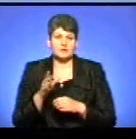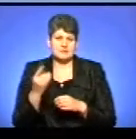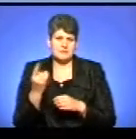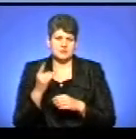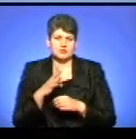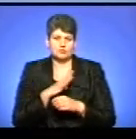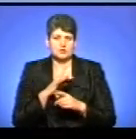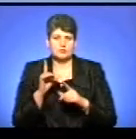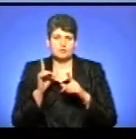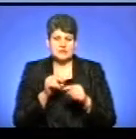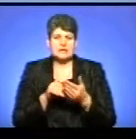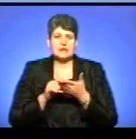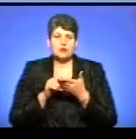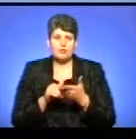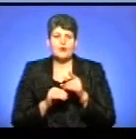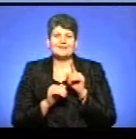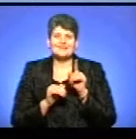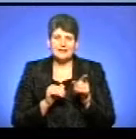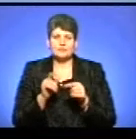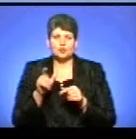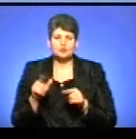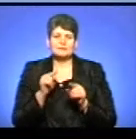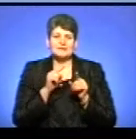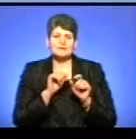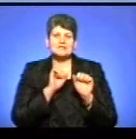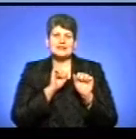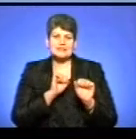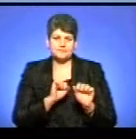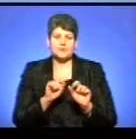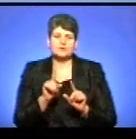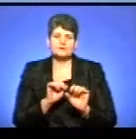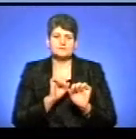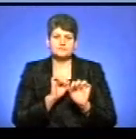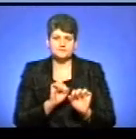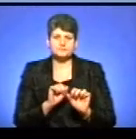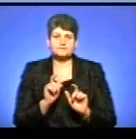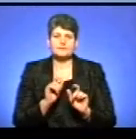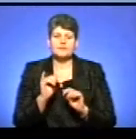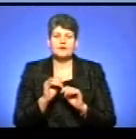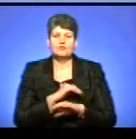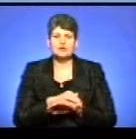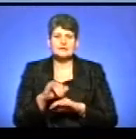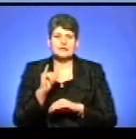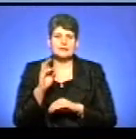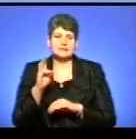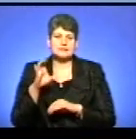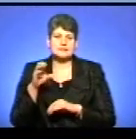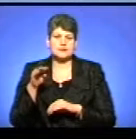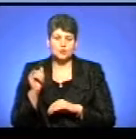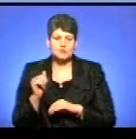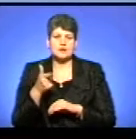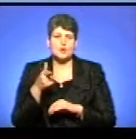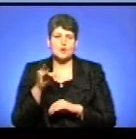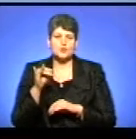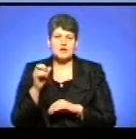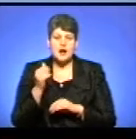Майдан. Допомога тим людям, тим захисникам, що оборонили інститут з Кула Грушевського. А потім, коли дійсно